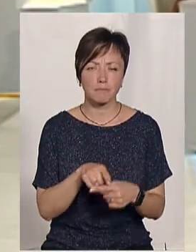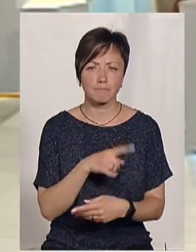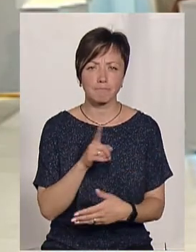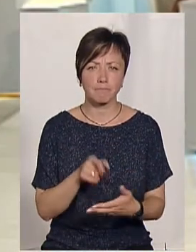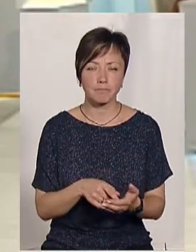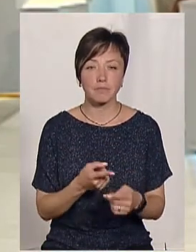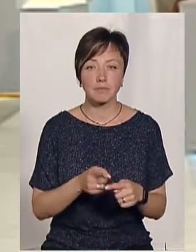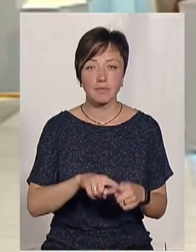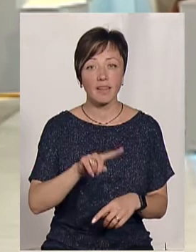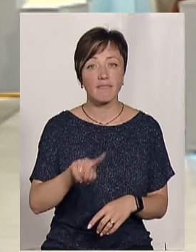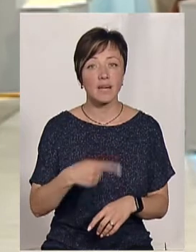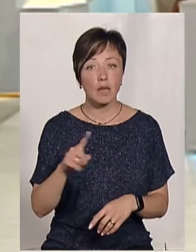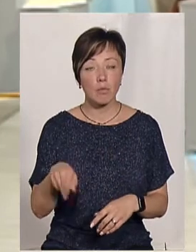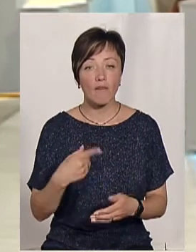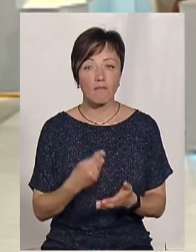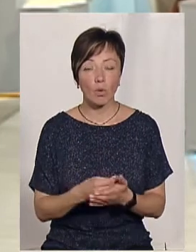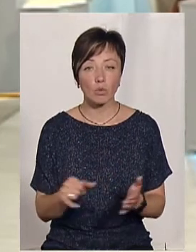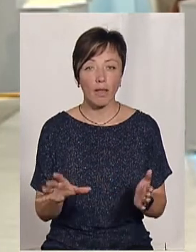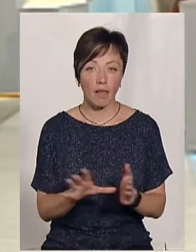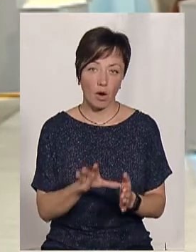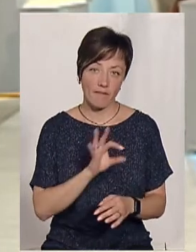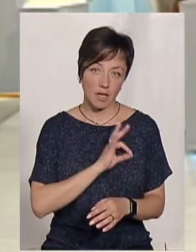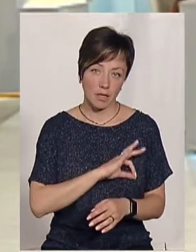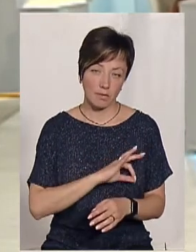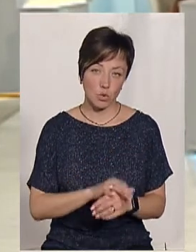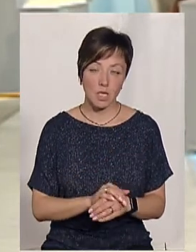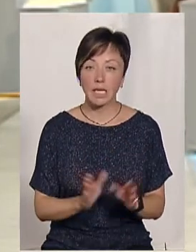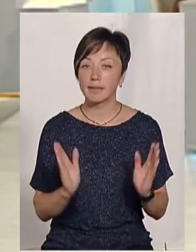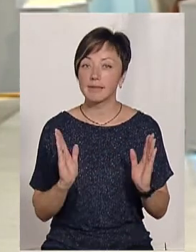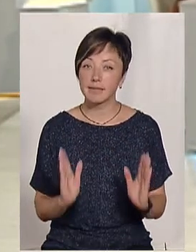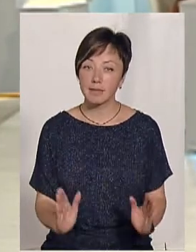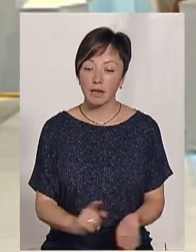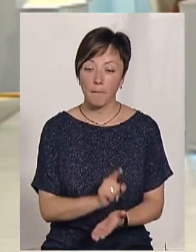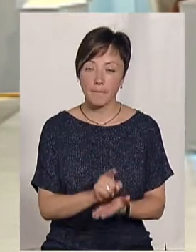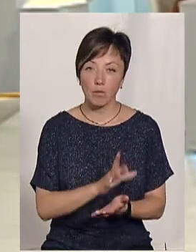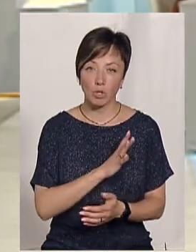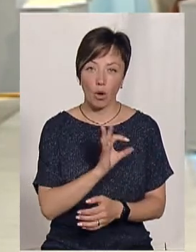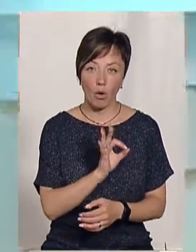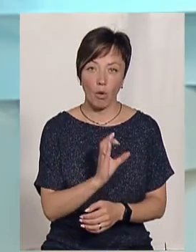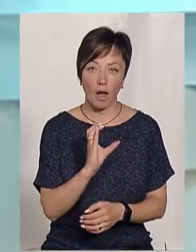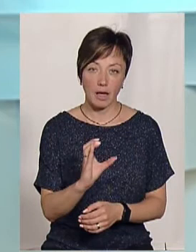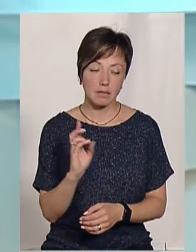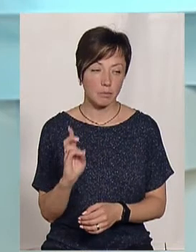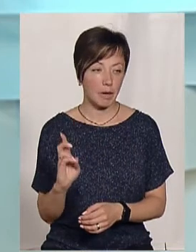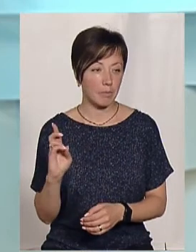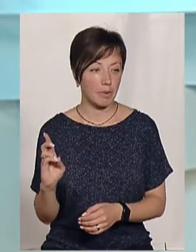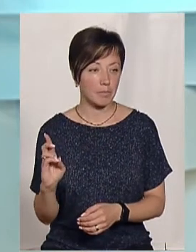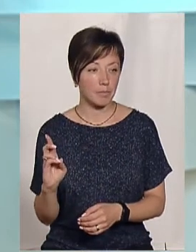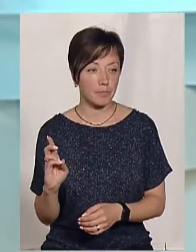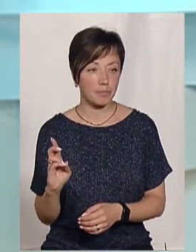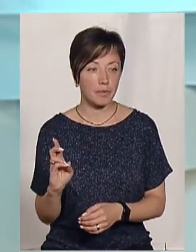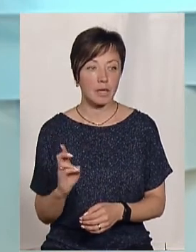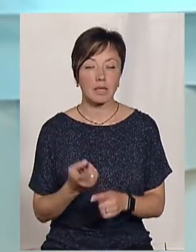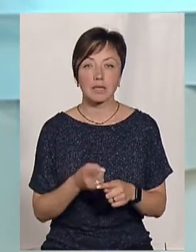Це вимоги фонду енергоефективності. Тобто, тільки має бути ОСББ. Щоб мати скину бачення